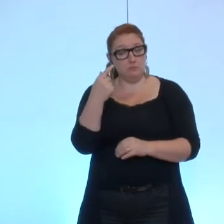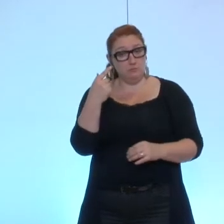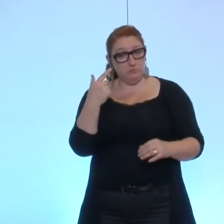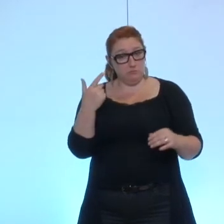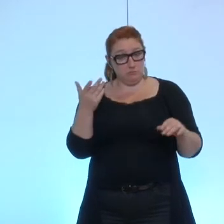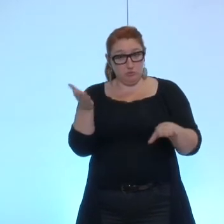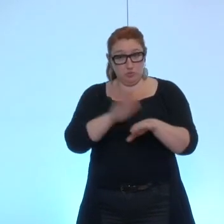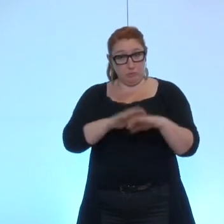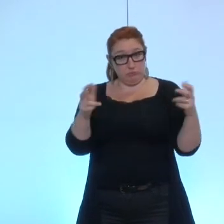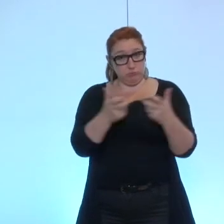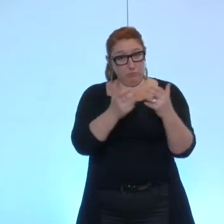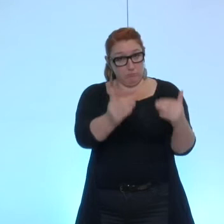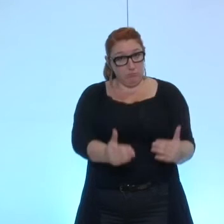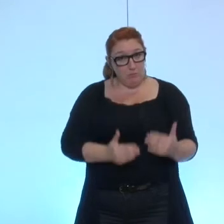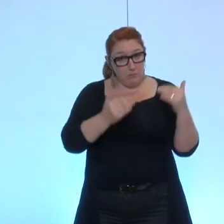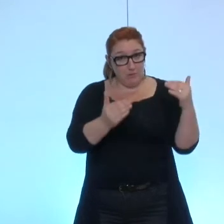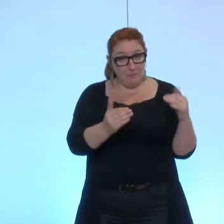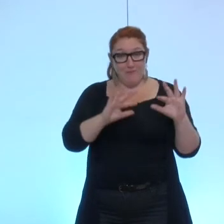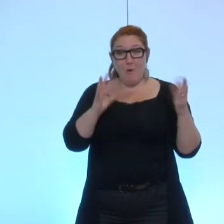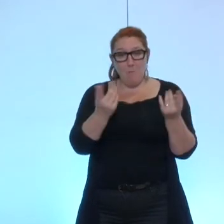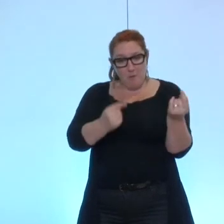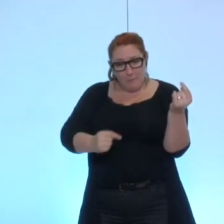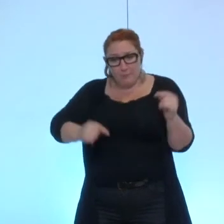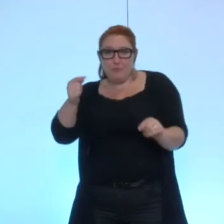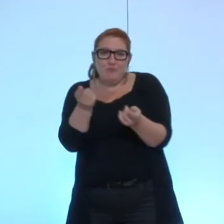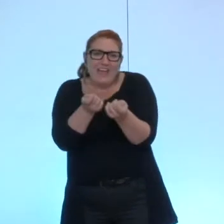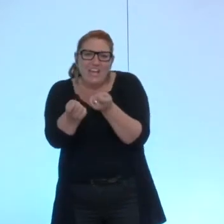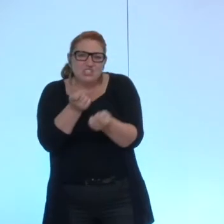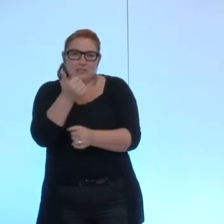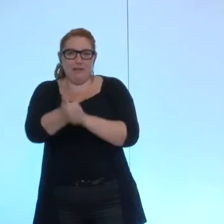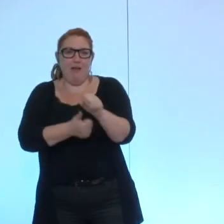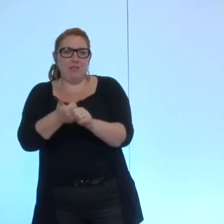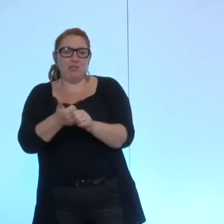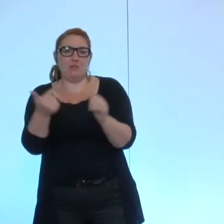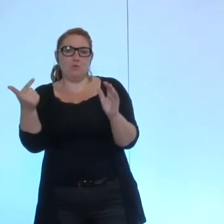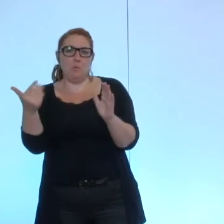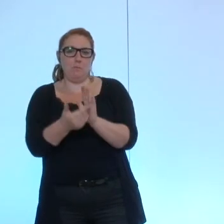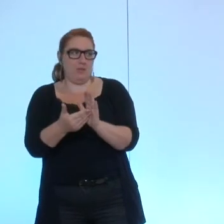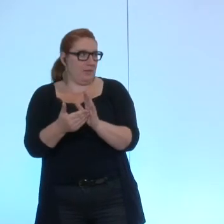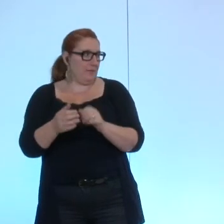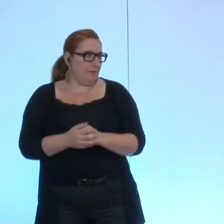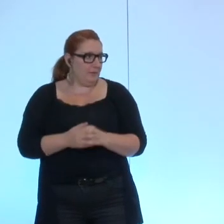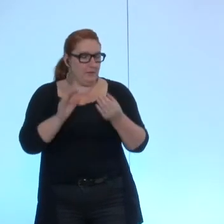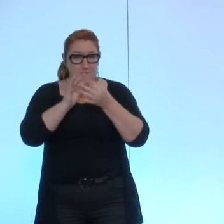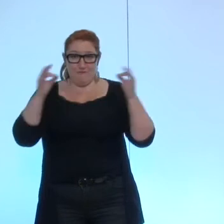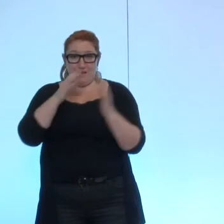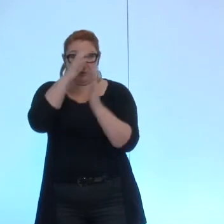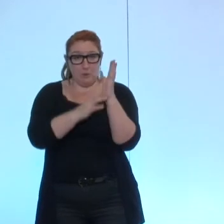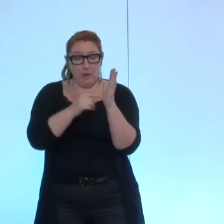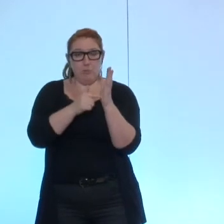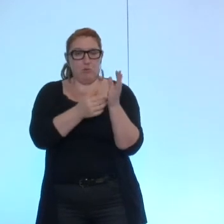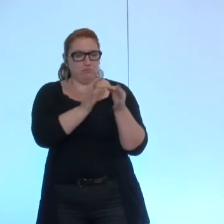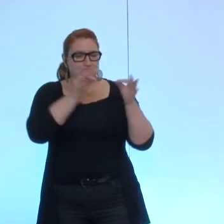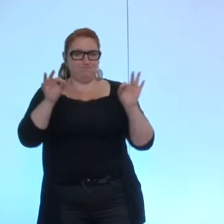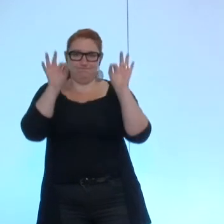tarif de l'eau suite au passage en régie en 2000 je cite une phrase du rapport depuis sa création